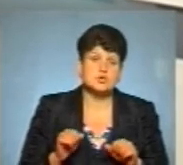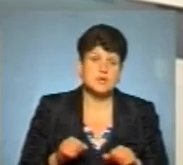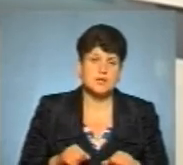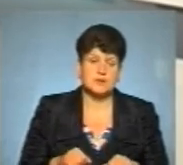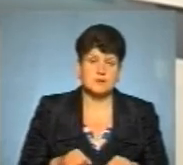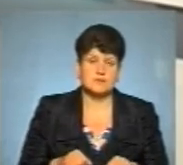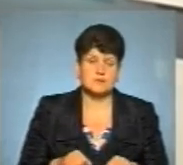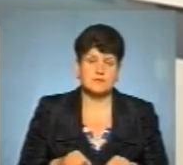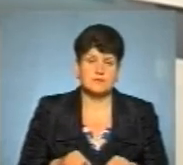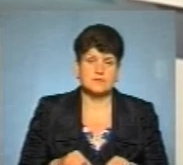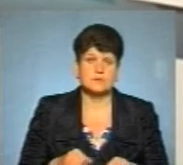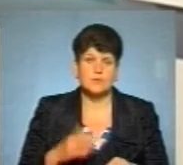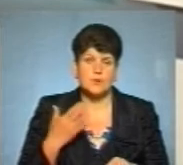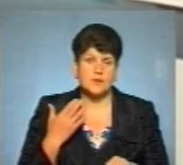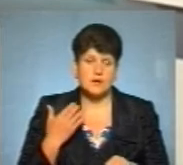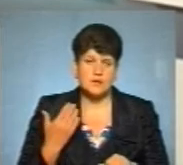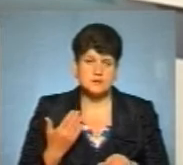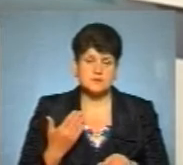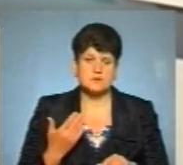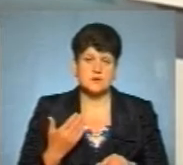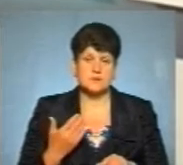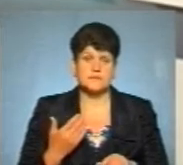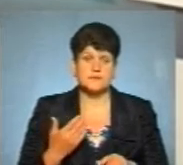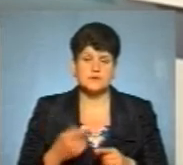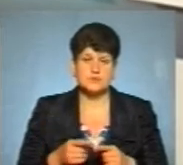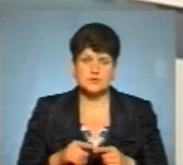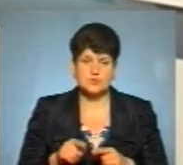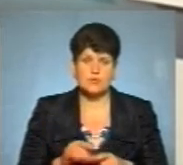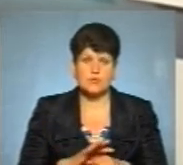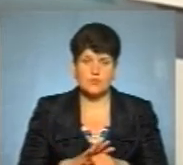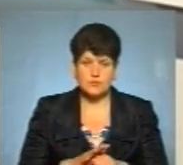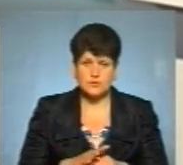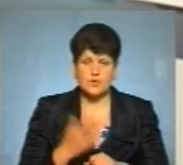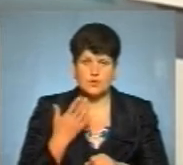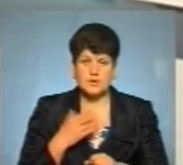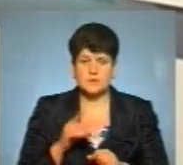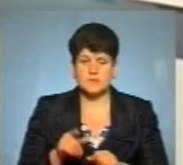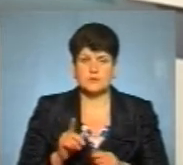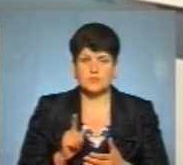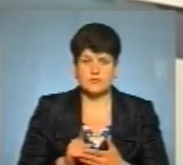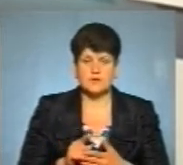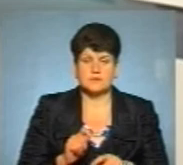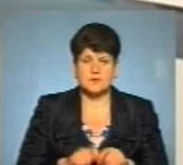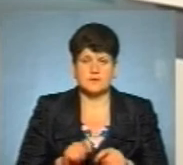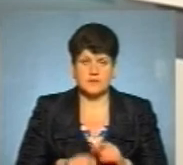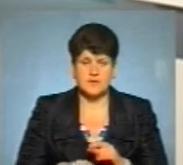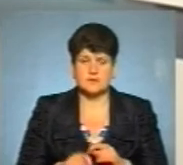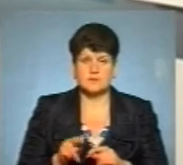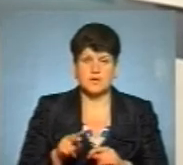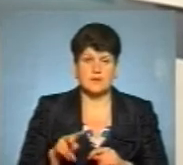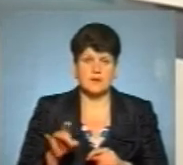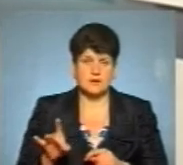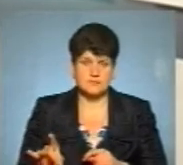з певним послабленням пресу цього ковідного, коли ми змушені масово тестувати методом